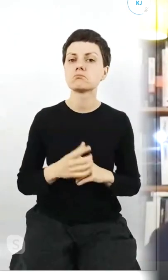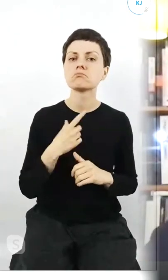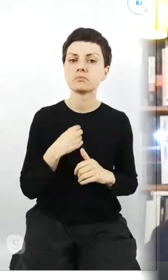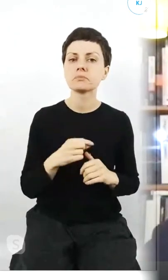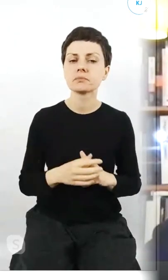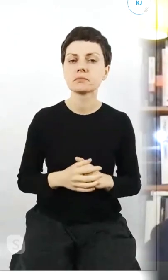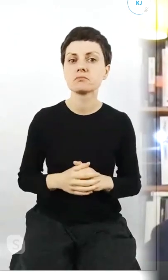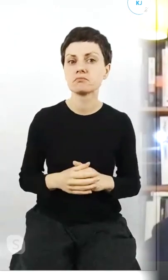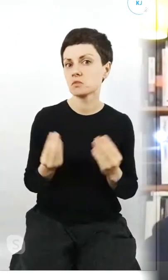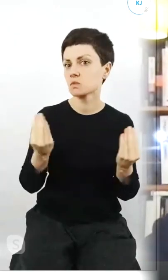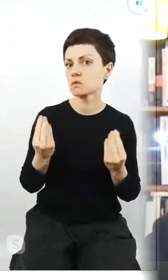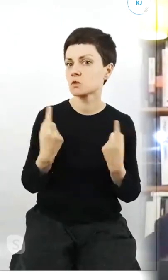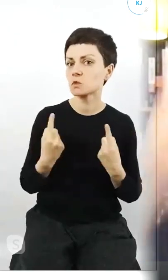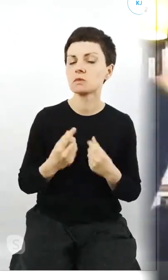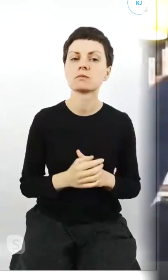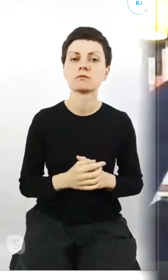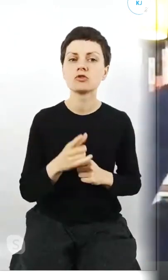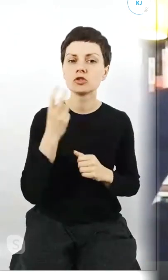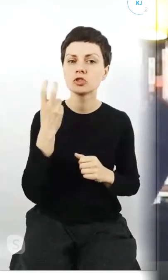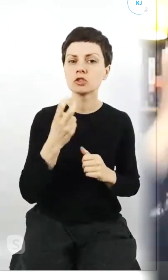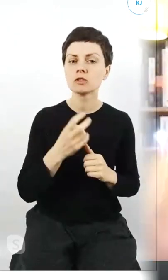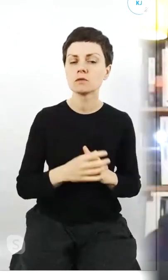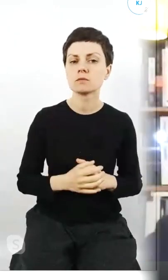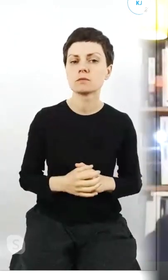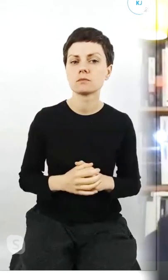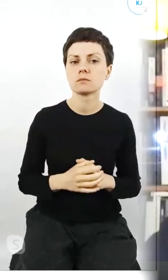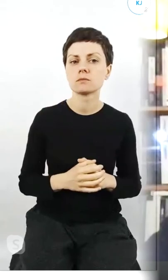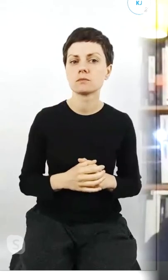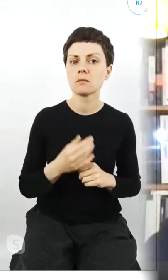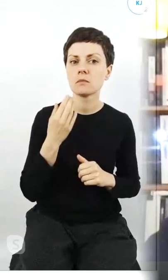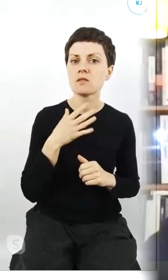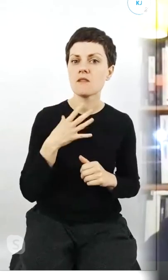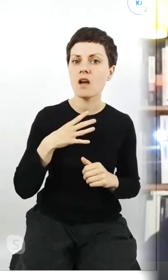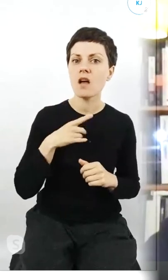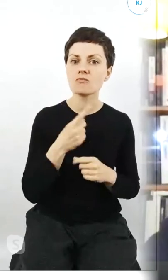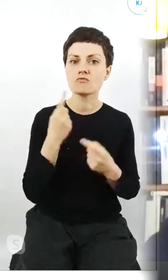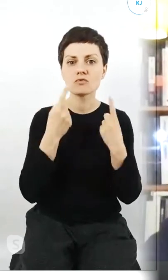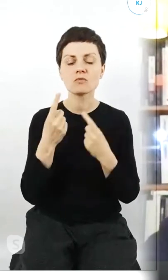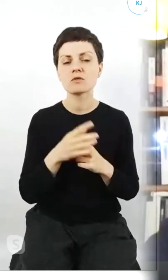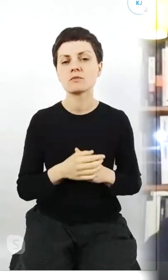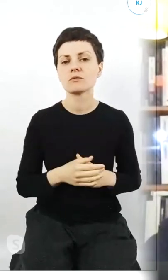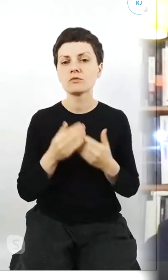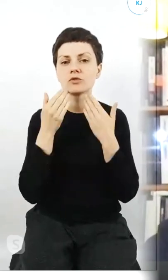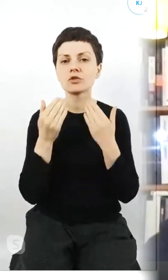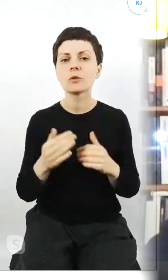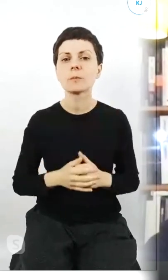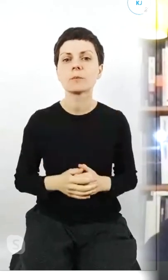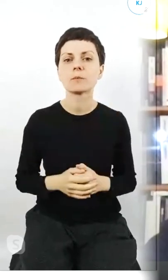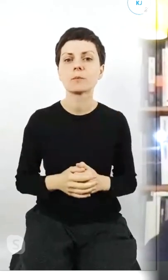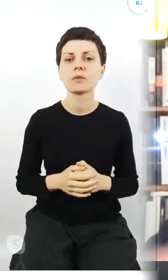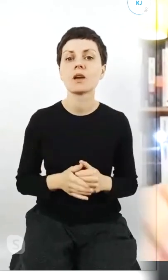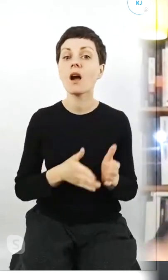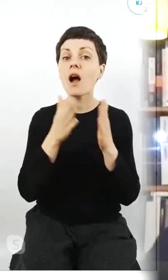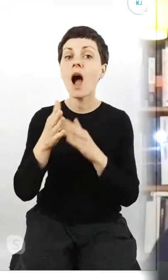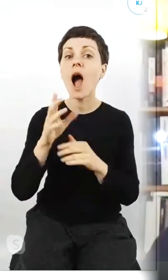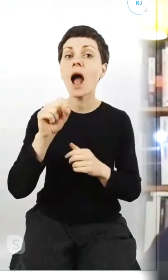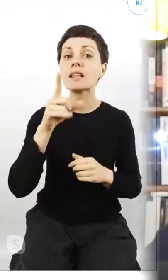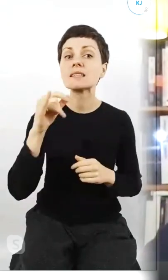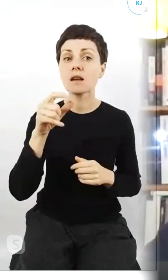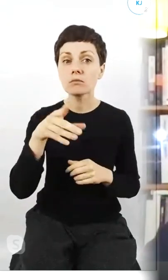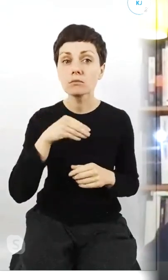Ekstra. To ciekawe, warto do przemyślenia. Dzięki wielkie. Alicja, możesz już? Włączyłaś się? Tak?